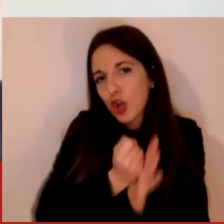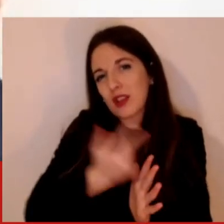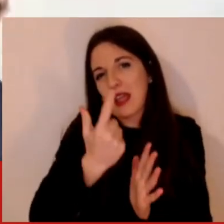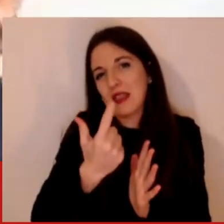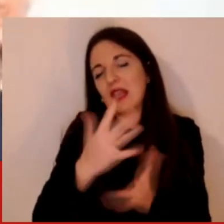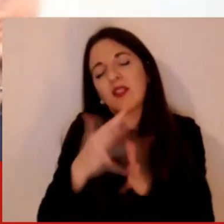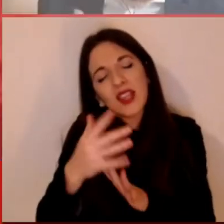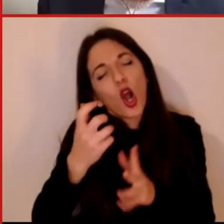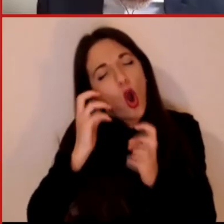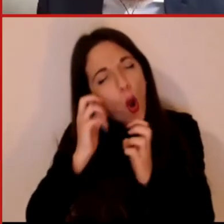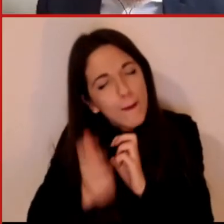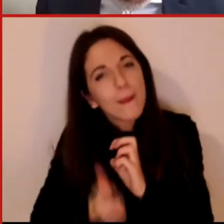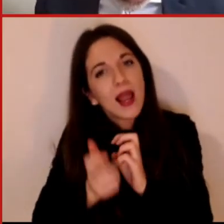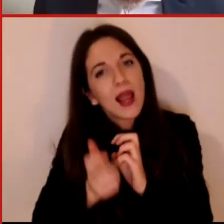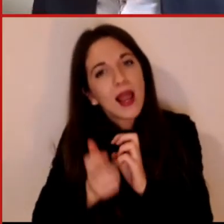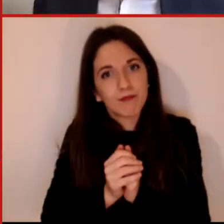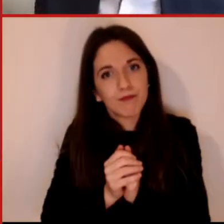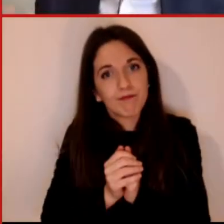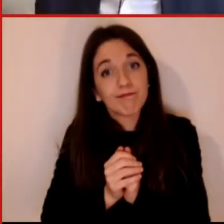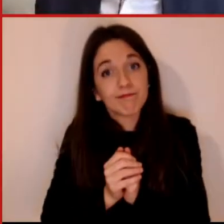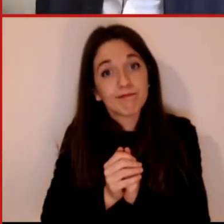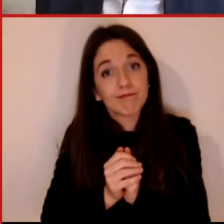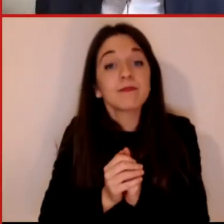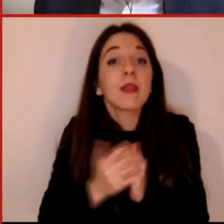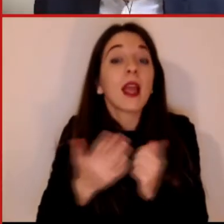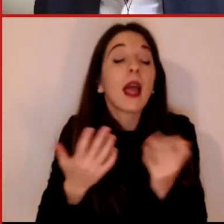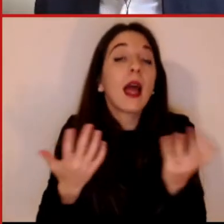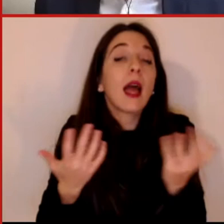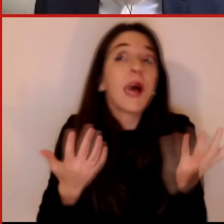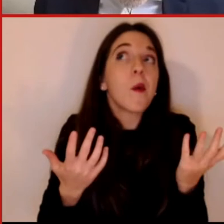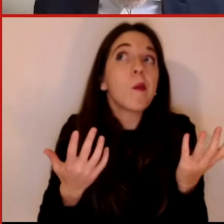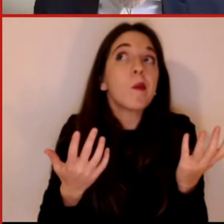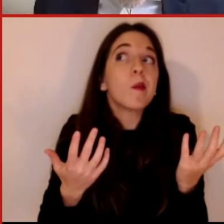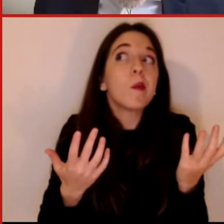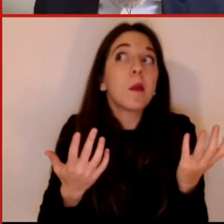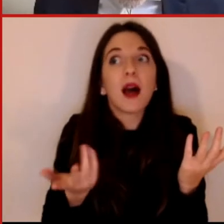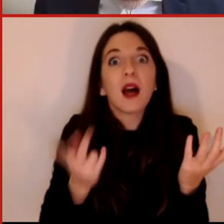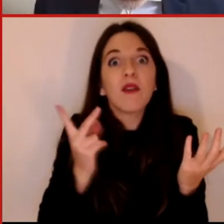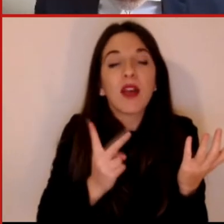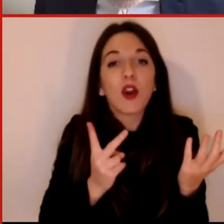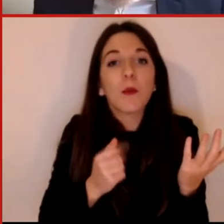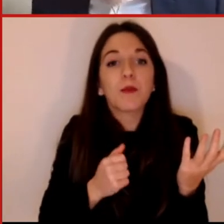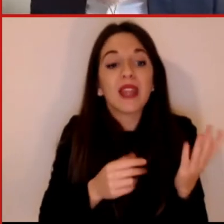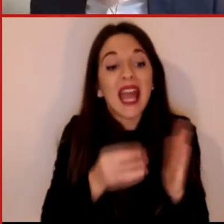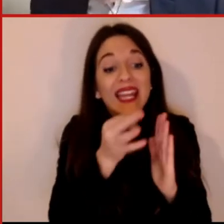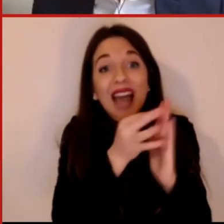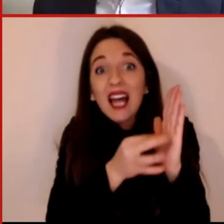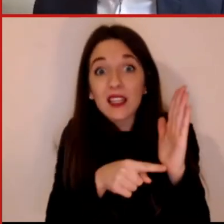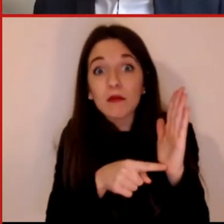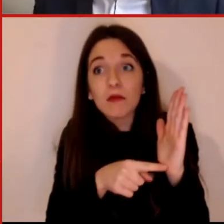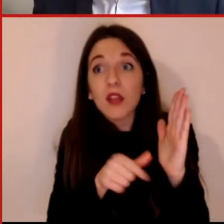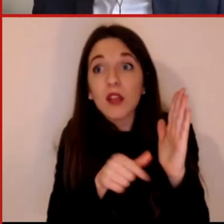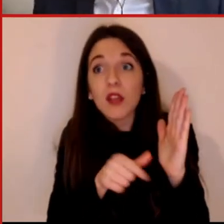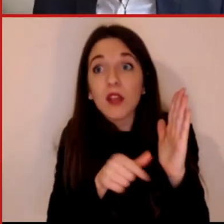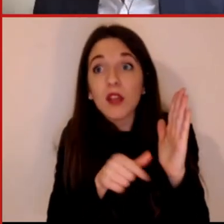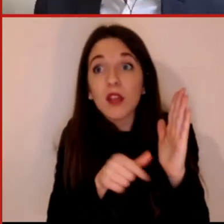che i dati però da soli come dicevamo non sono una scienza più di quanto un mucchio di